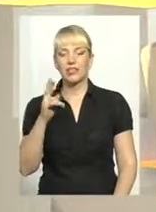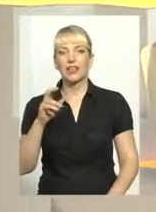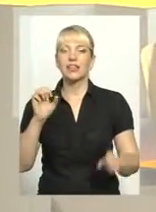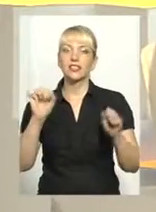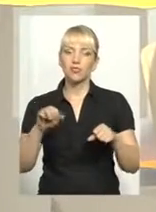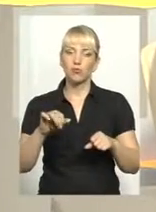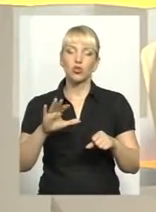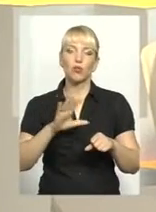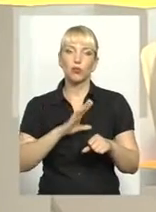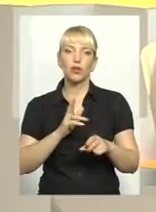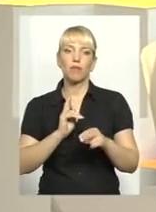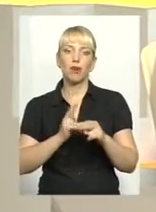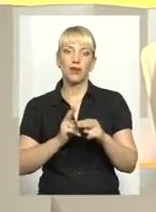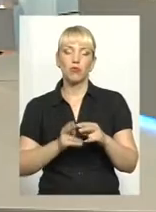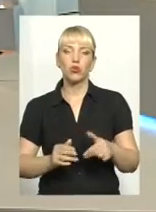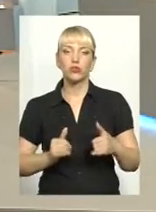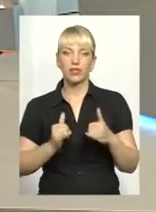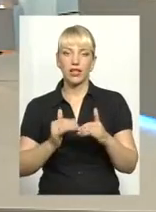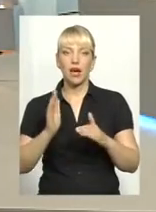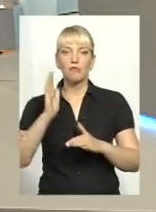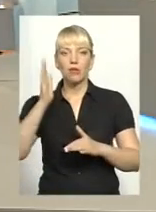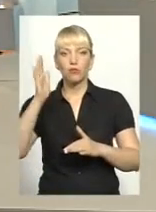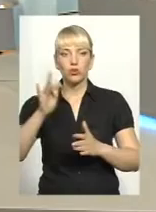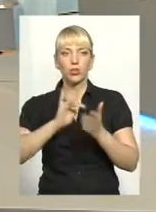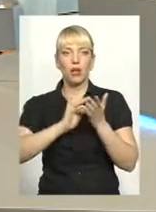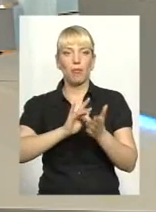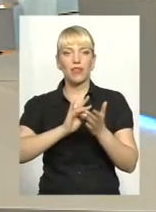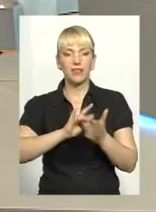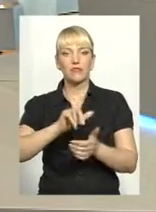перепоною для майбутніх мандрівок за кордом?